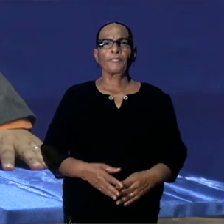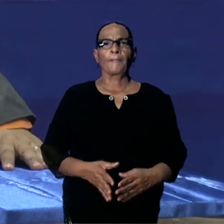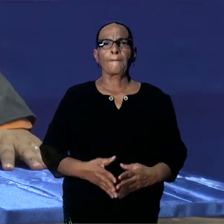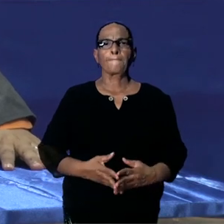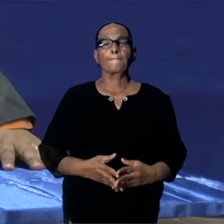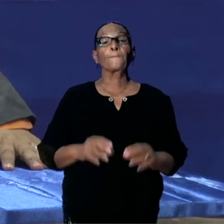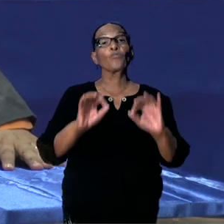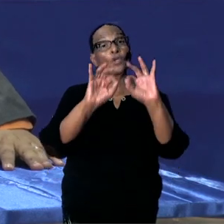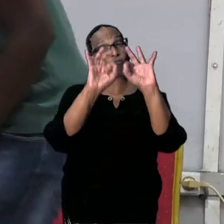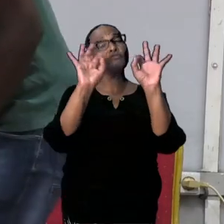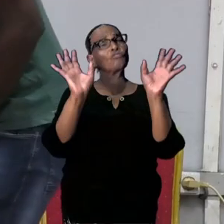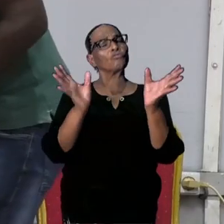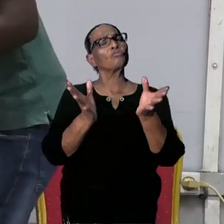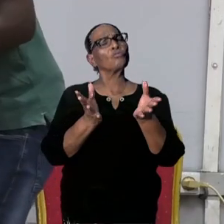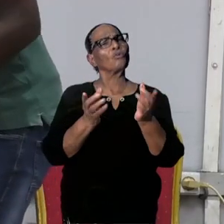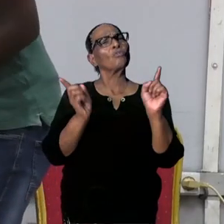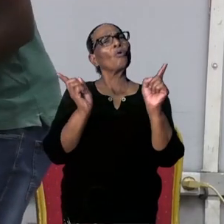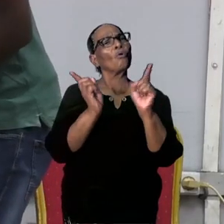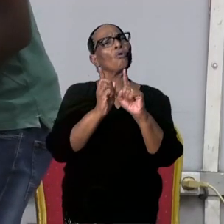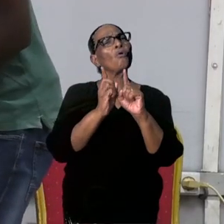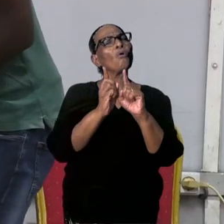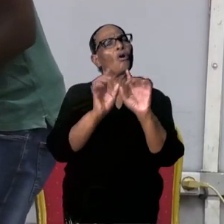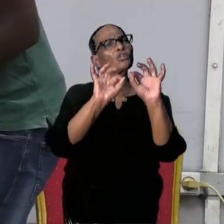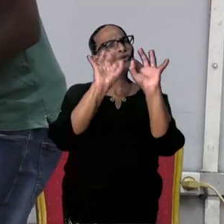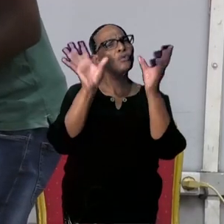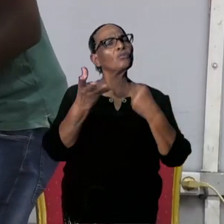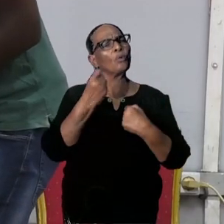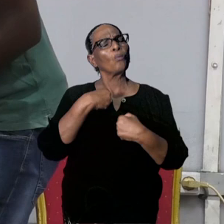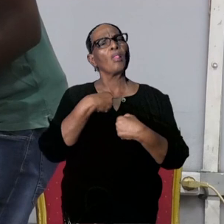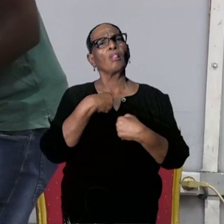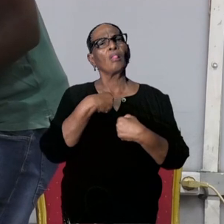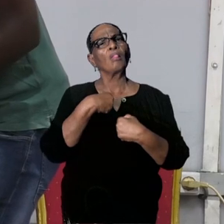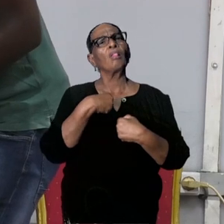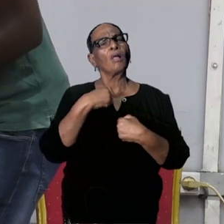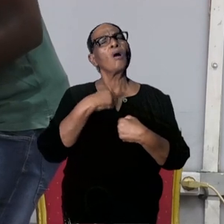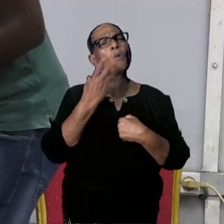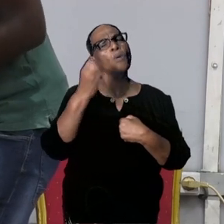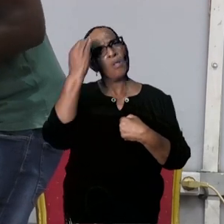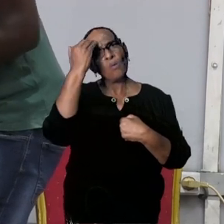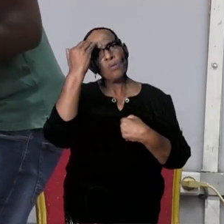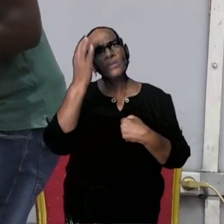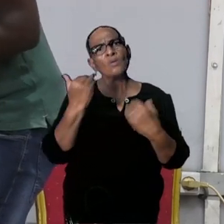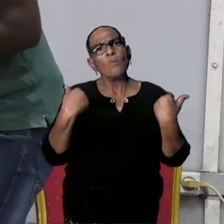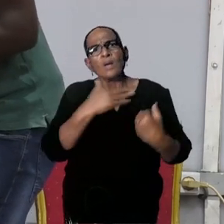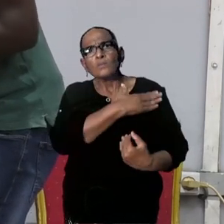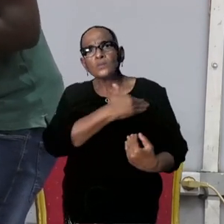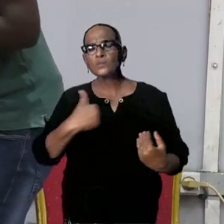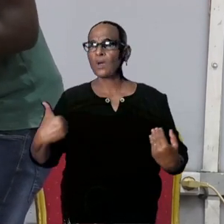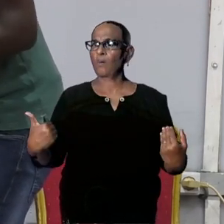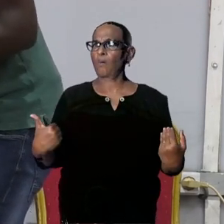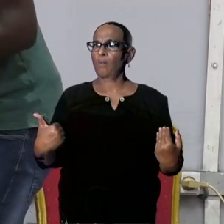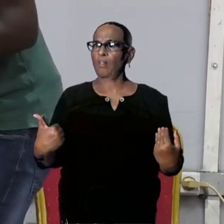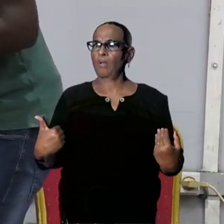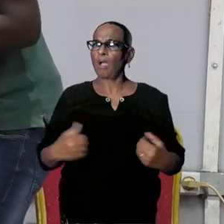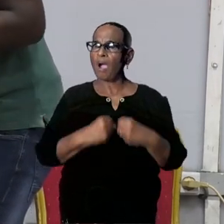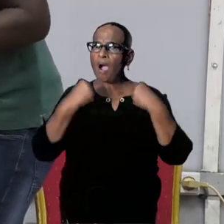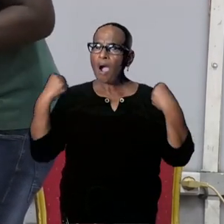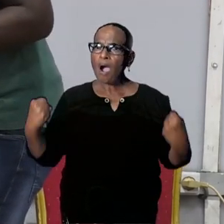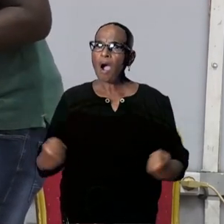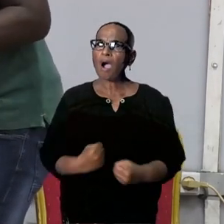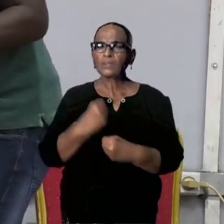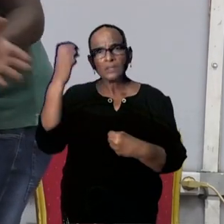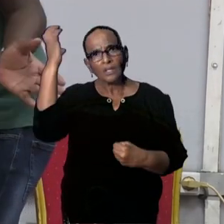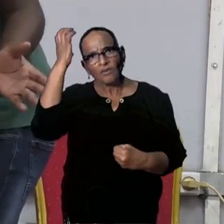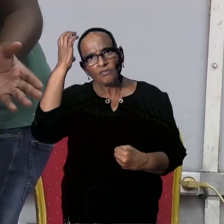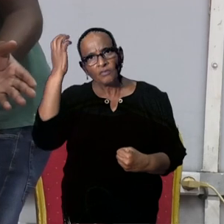Een verduidelijking. Ja, een korte verduidelijking. Ik wil weten waarom het zo lang duurt om die actieve cases... We